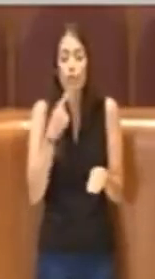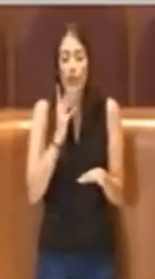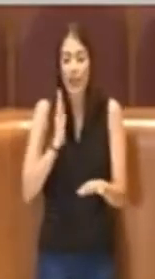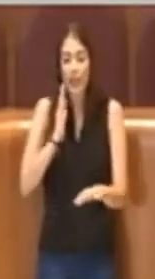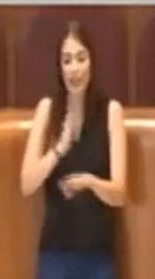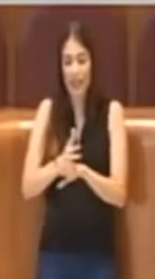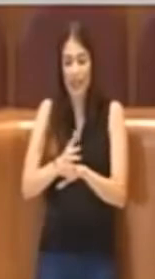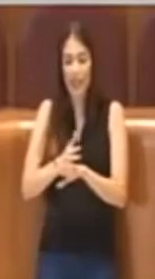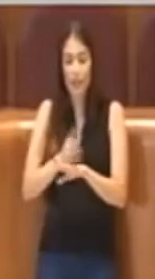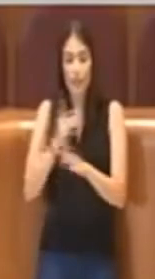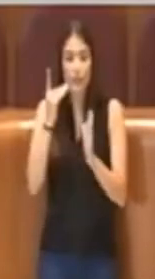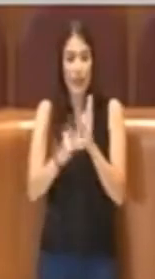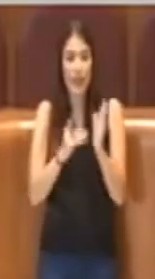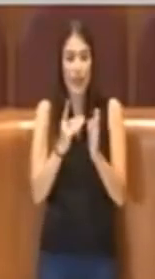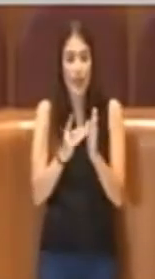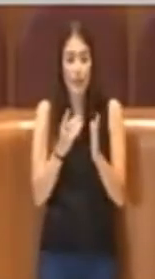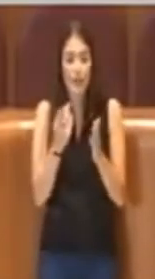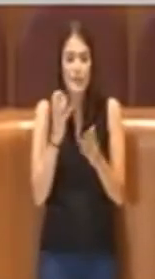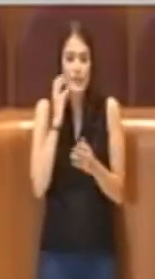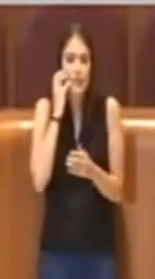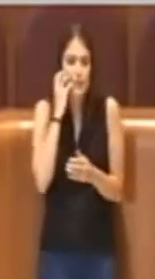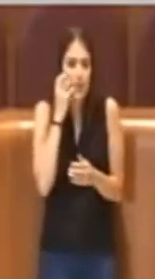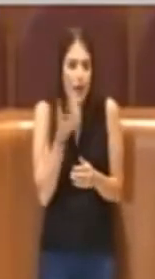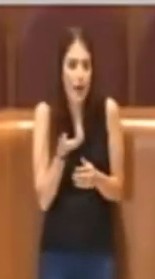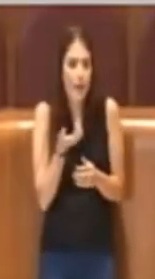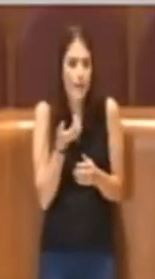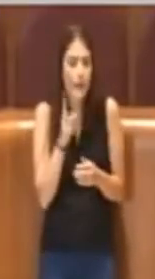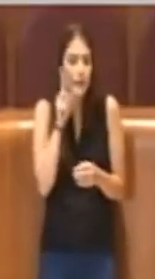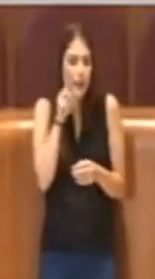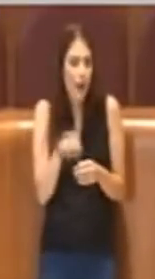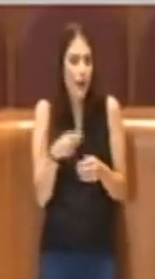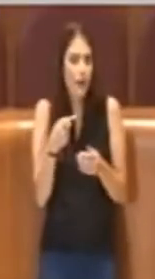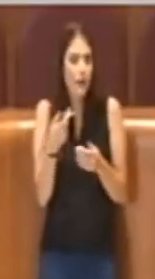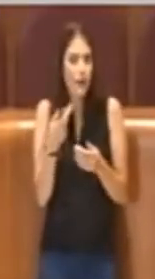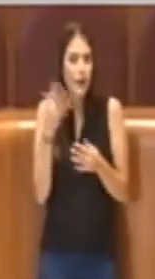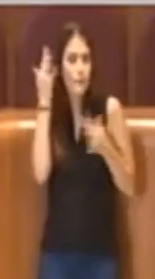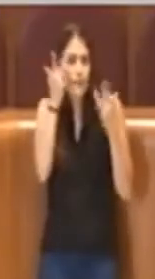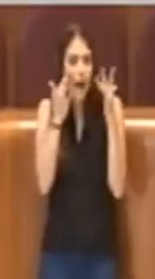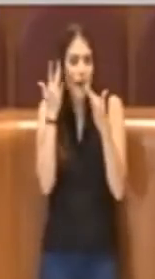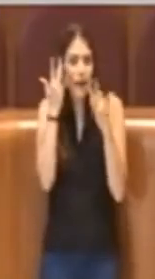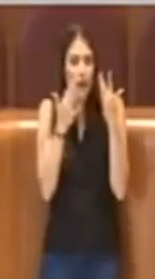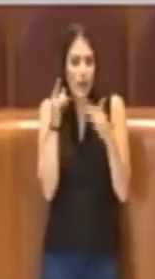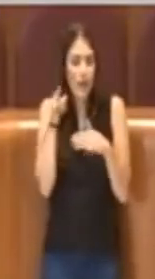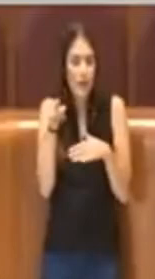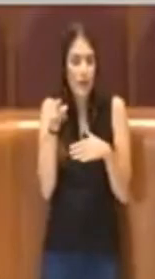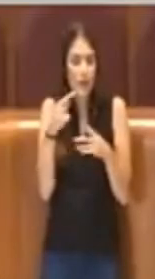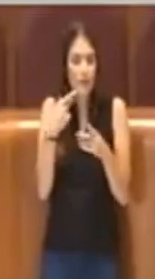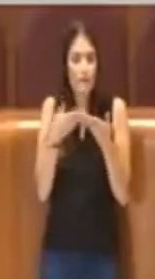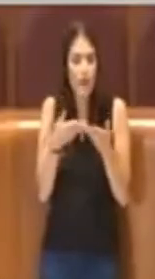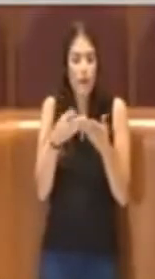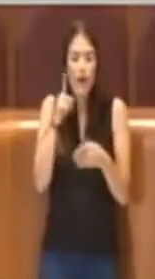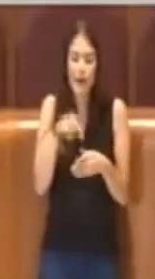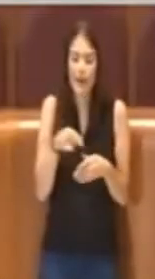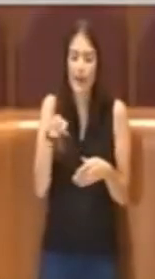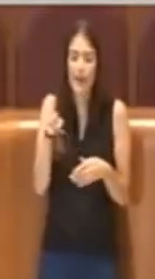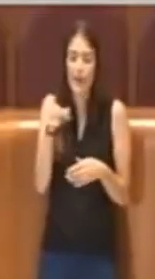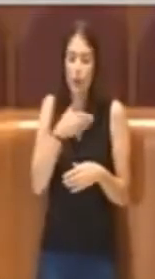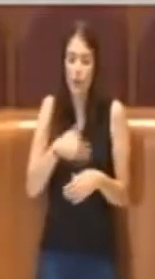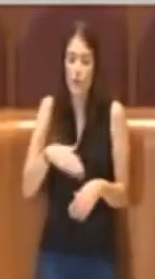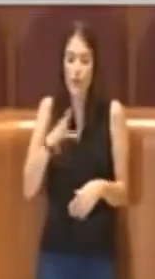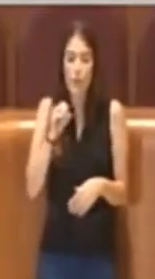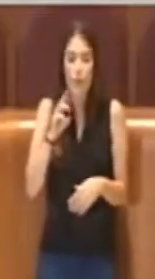stranamente, in modo tale, anche i pareri favorevoli, quello del consigliere Bordoni se non sbaglio, degli